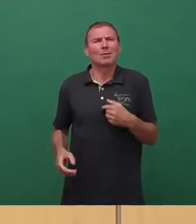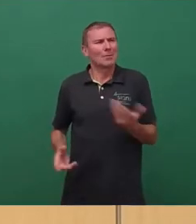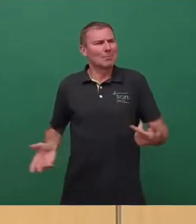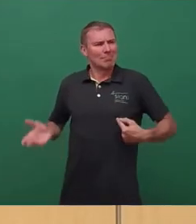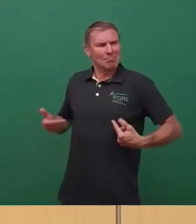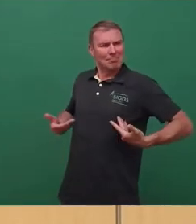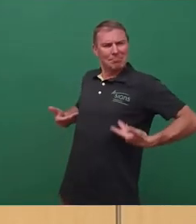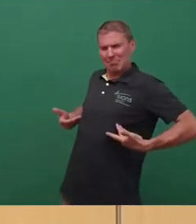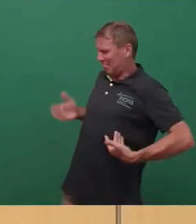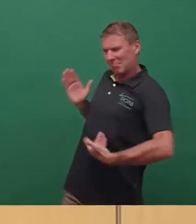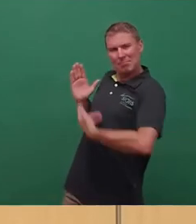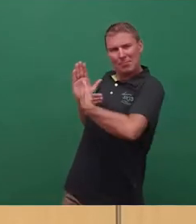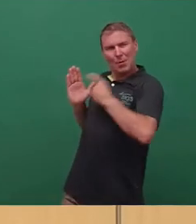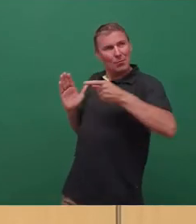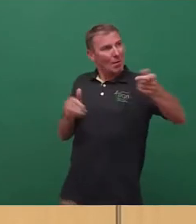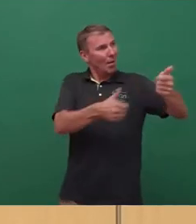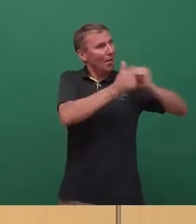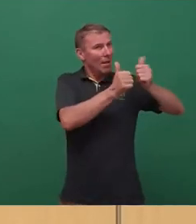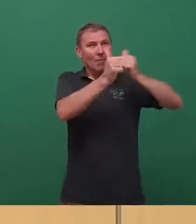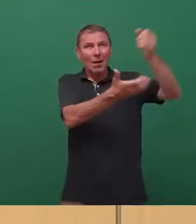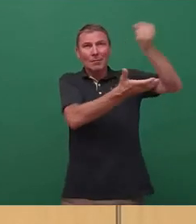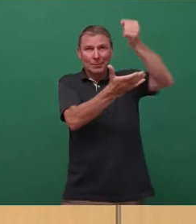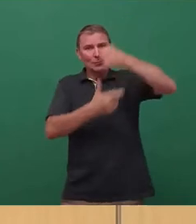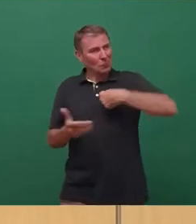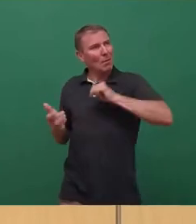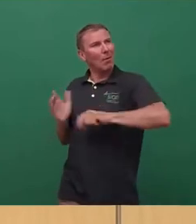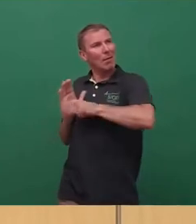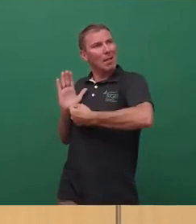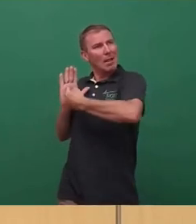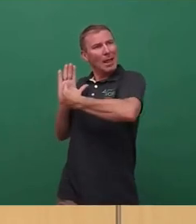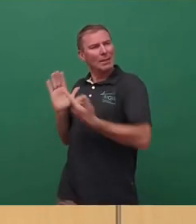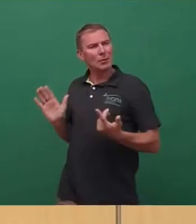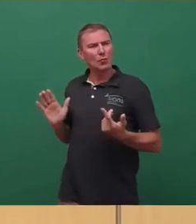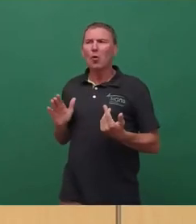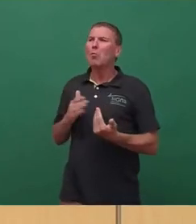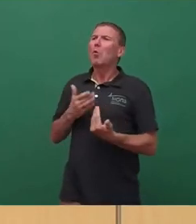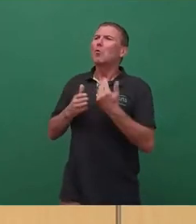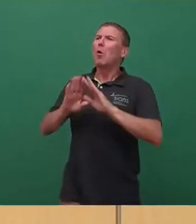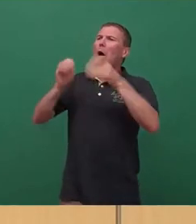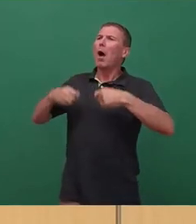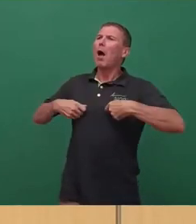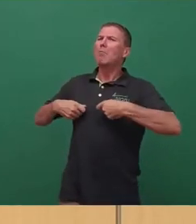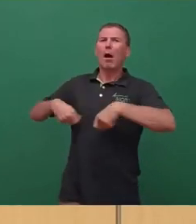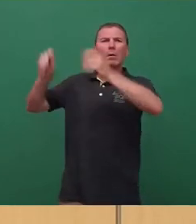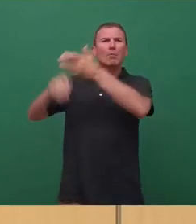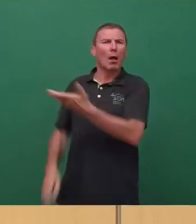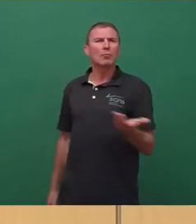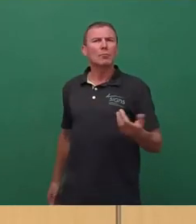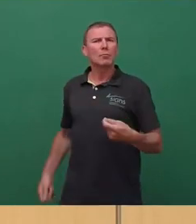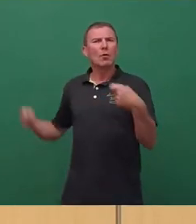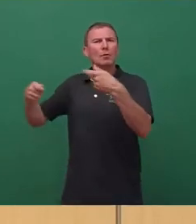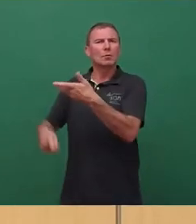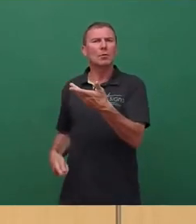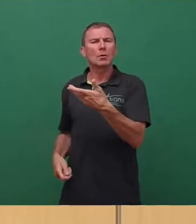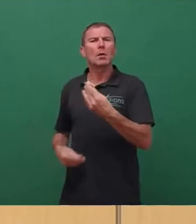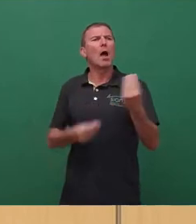alles durch eure Hilfe leisten können. Da wird eben mal ein neues Hallenbad finanziert, in den Profisport